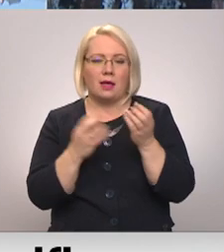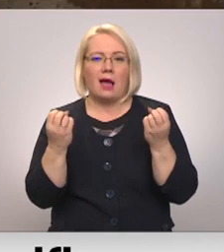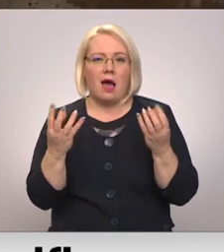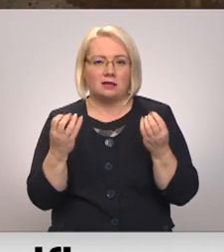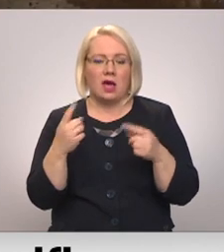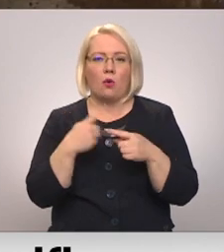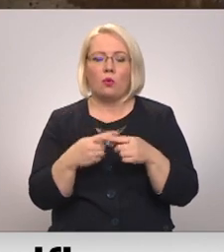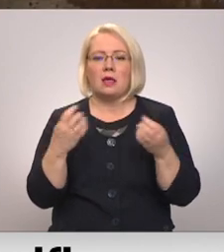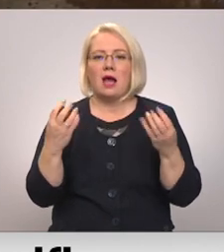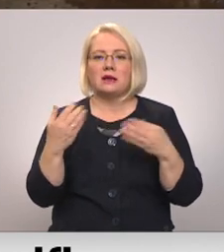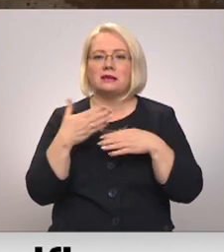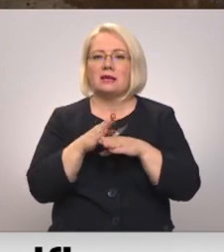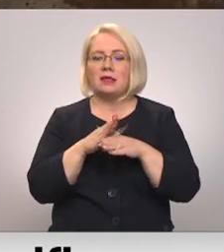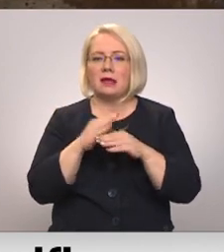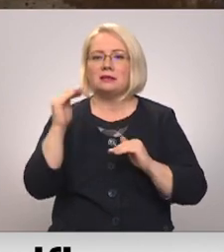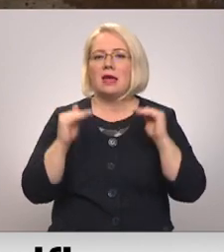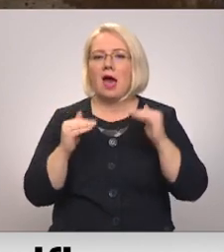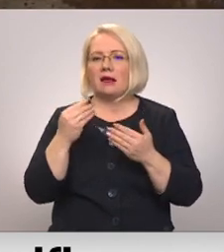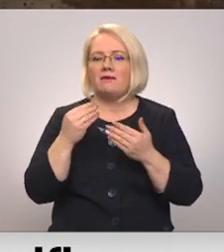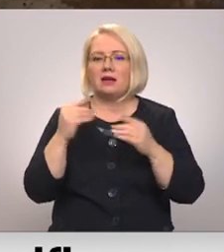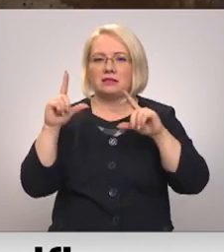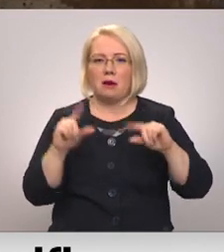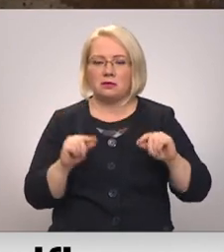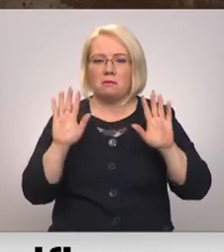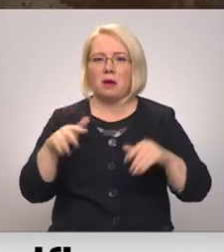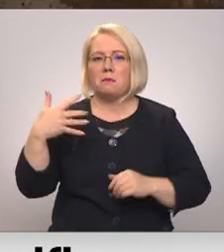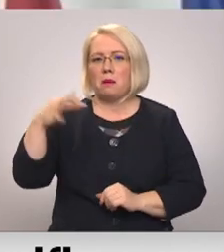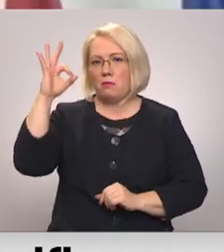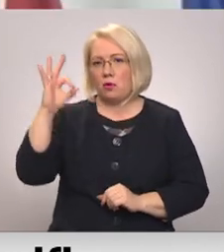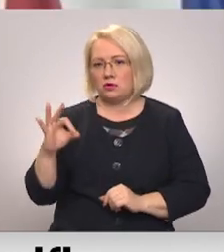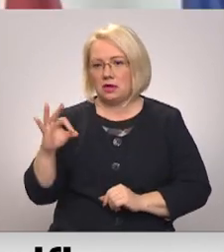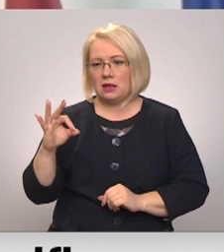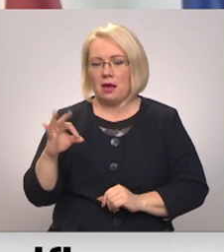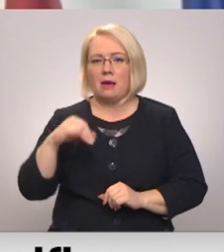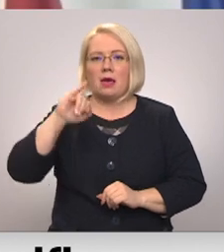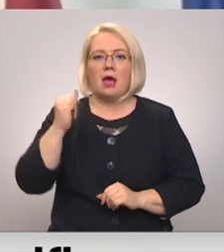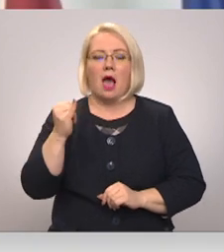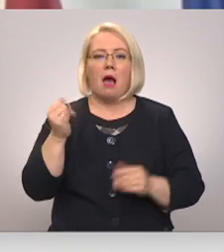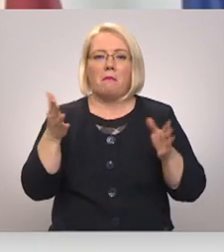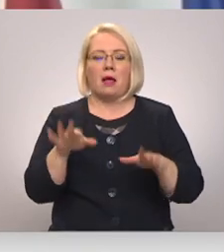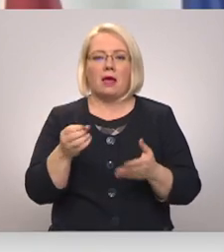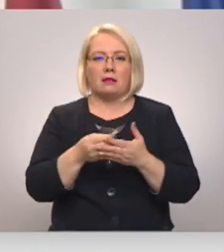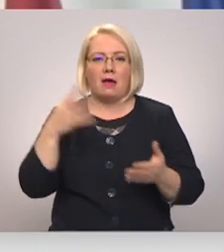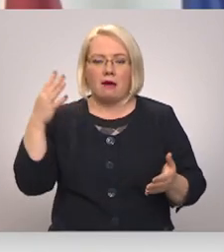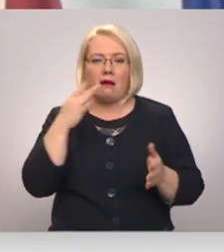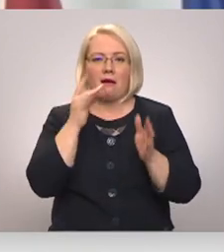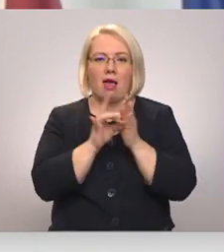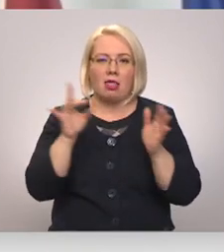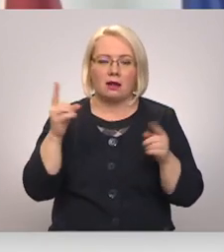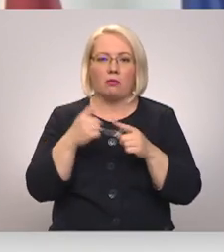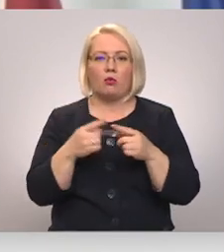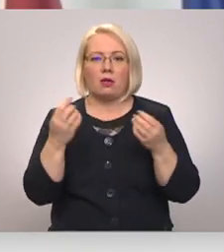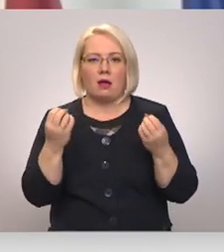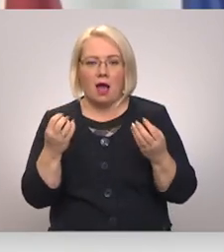un gāzes sadalas tarifa samazinājumu par 50%. Ja paliek dargāk gan gāze, gan elektrība, tad